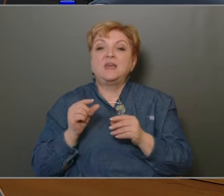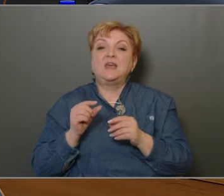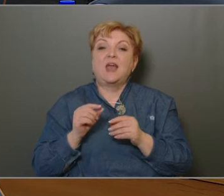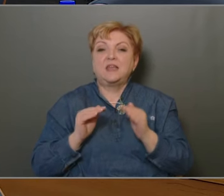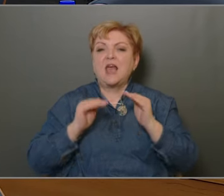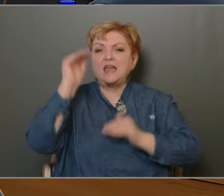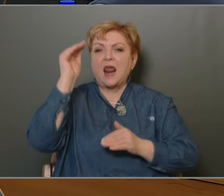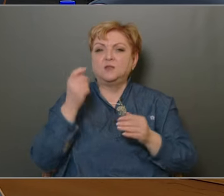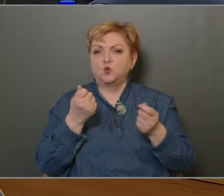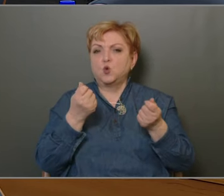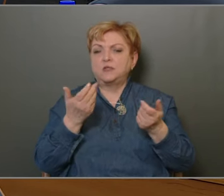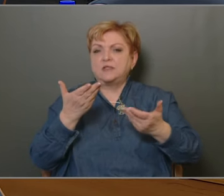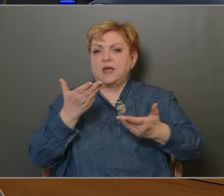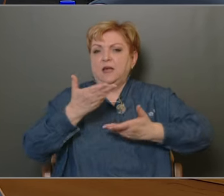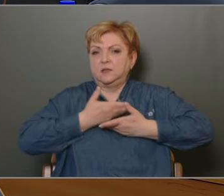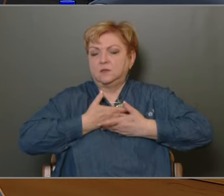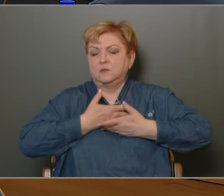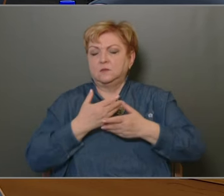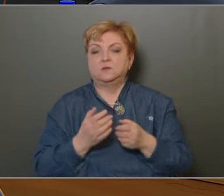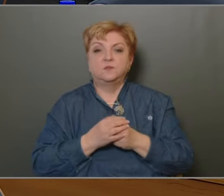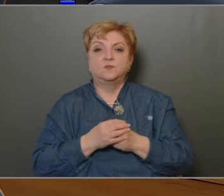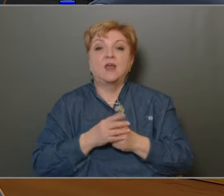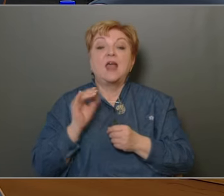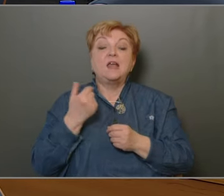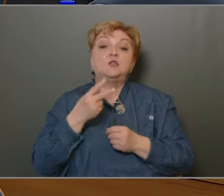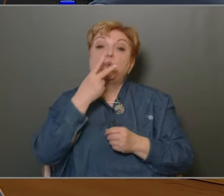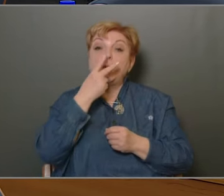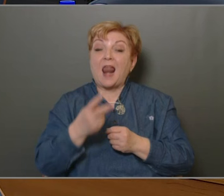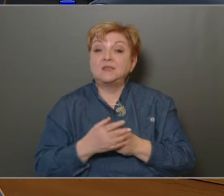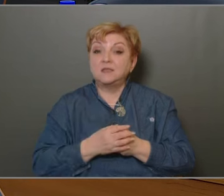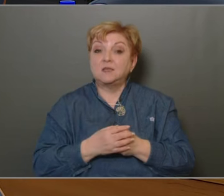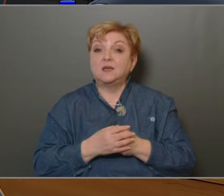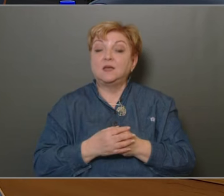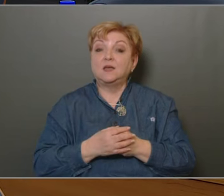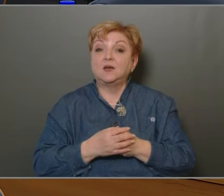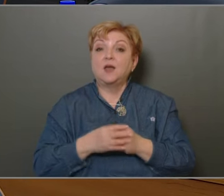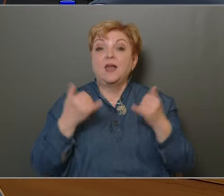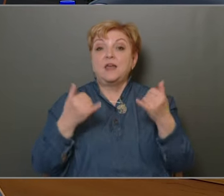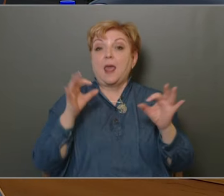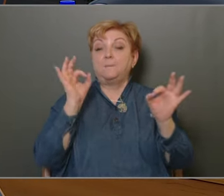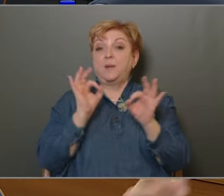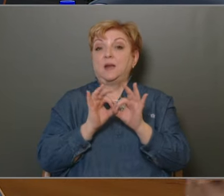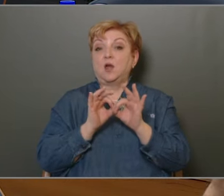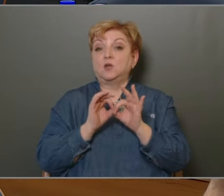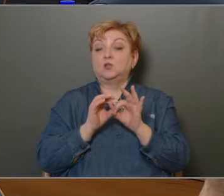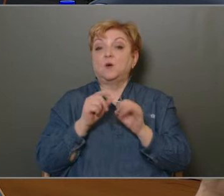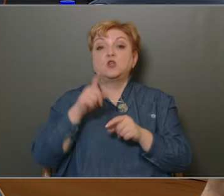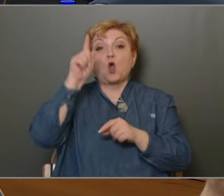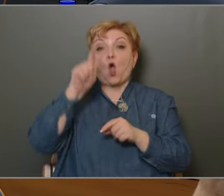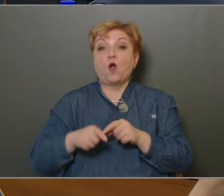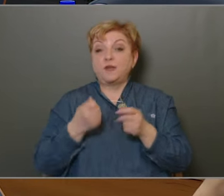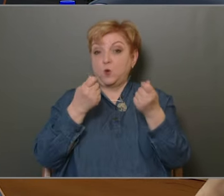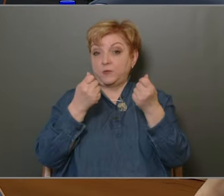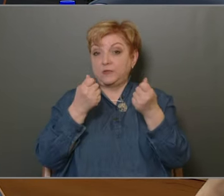összeget hozott már vissza, és úgy tűnik, hogy jelen pillanatban az a havi